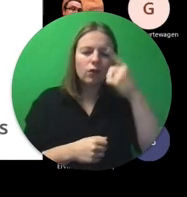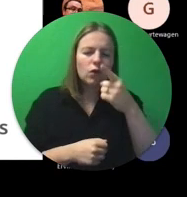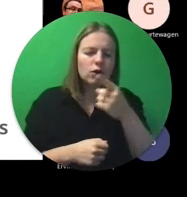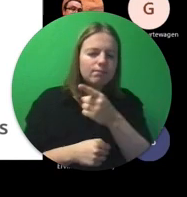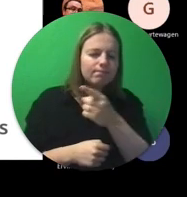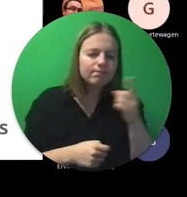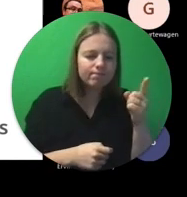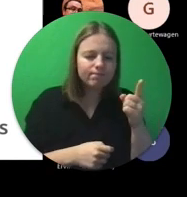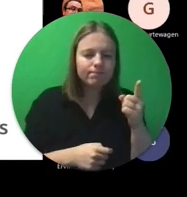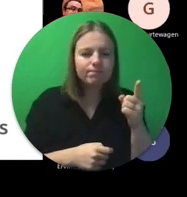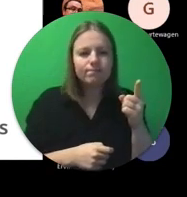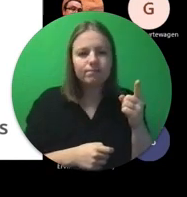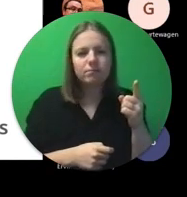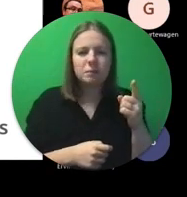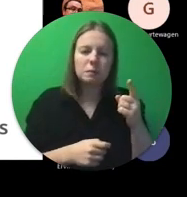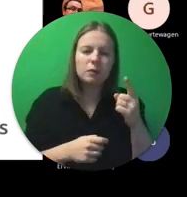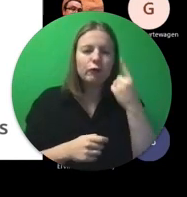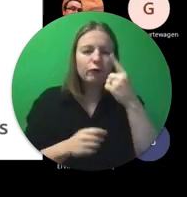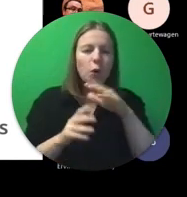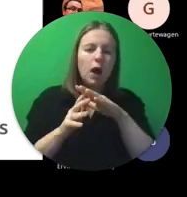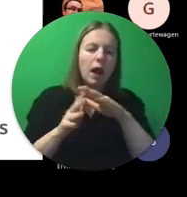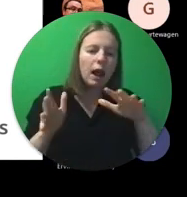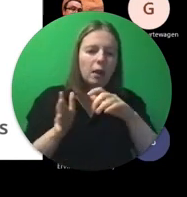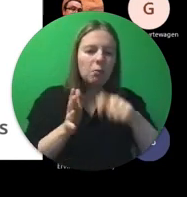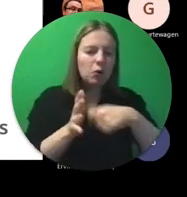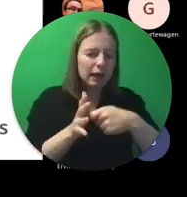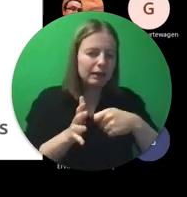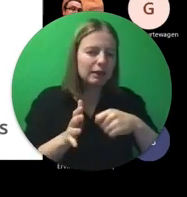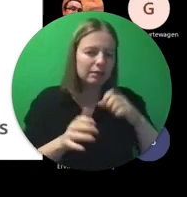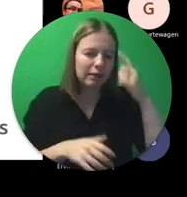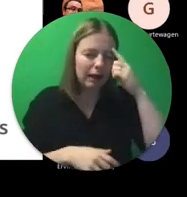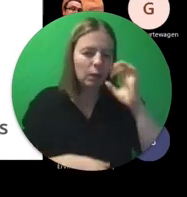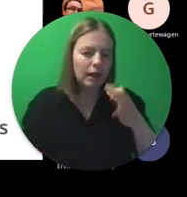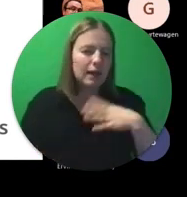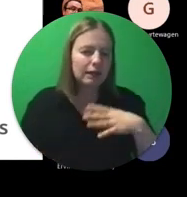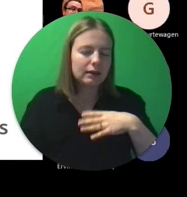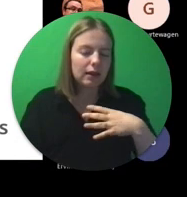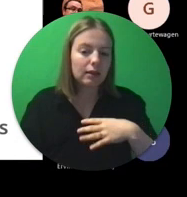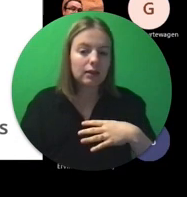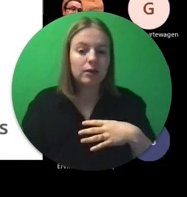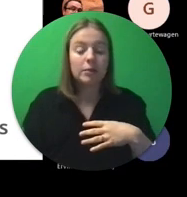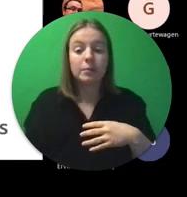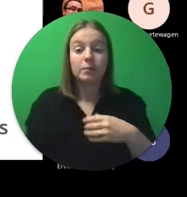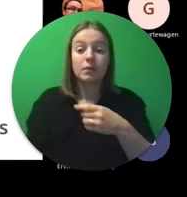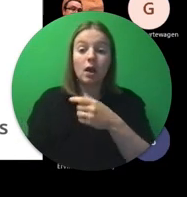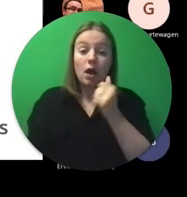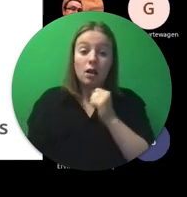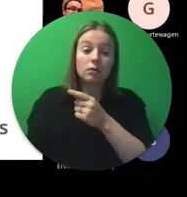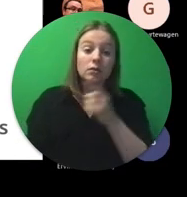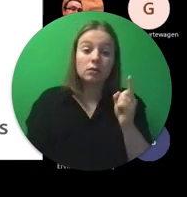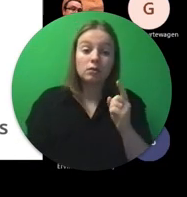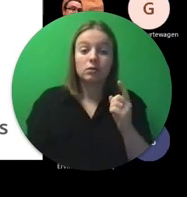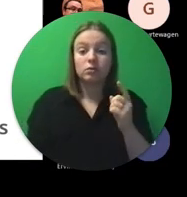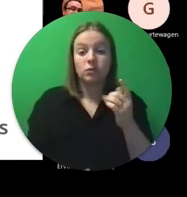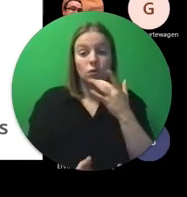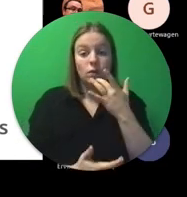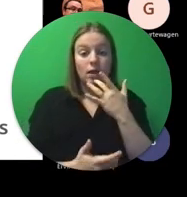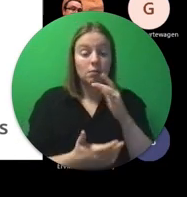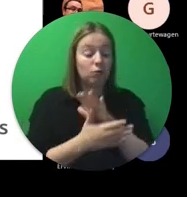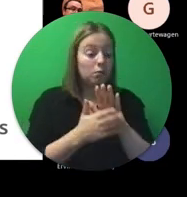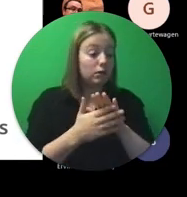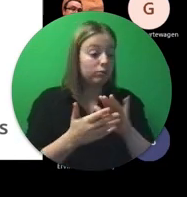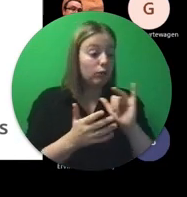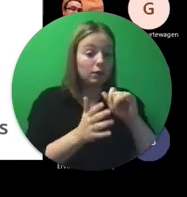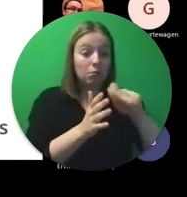en ik denk dat het eigenlijk voor alle projecten interessant kan zijn, als jullie geïnteresseerd zijn om wat jullie in deze projecten doen,